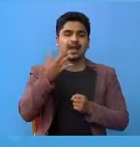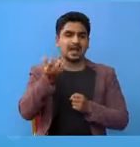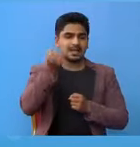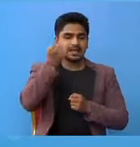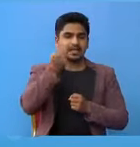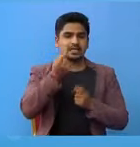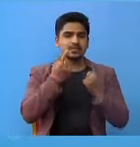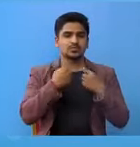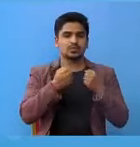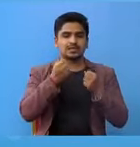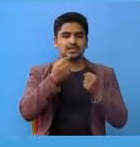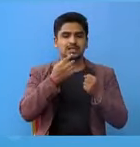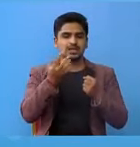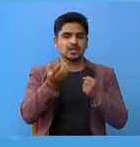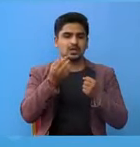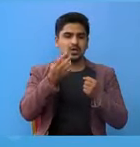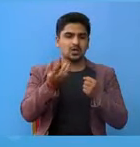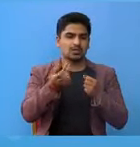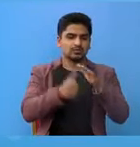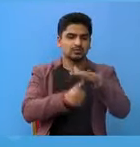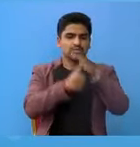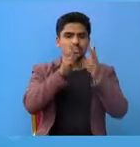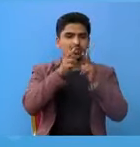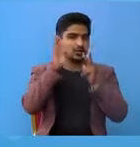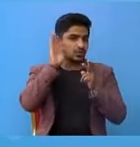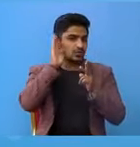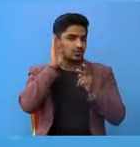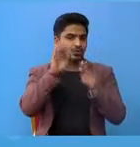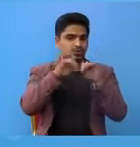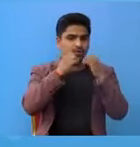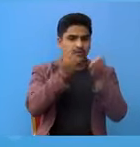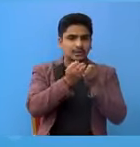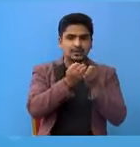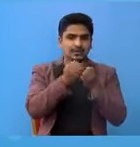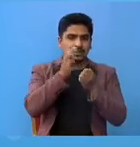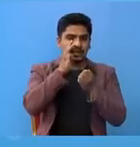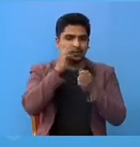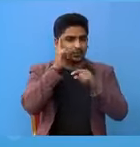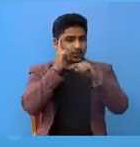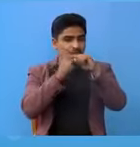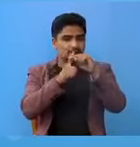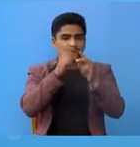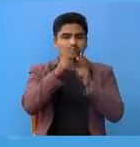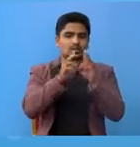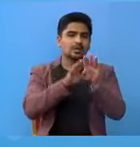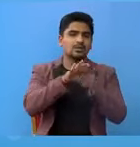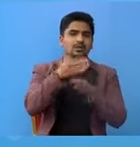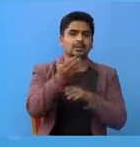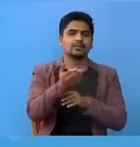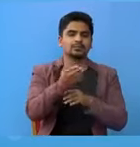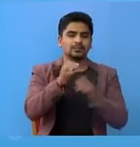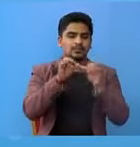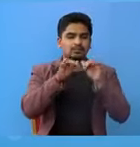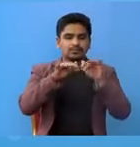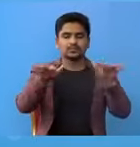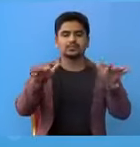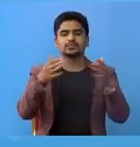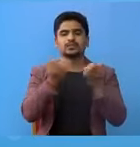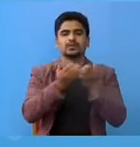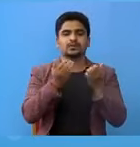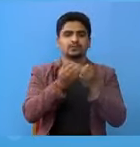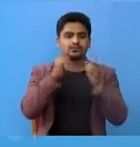स्वास्त्य अधिकारीयर को कुर्या सुनाऊं रा समाज में ती सकारात्मक कुर्याहरूलाई परभाहा गरों